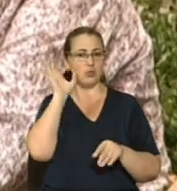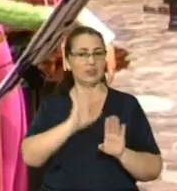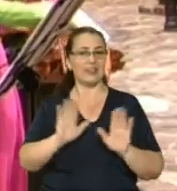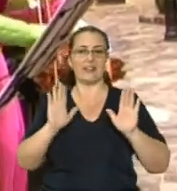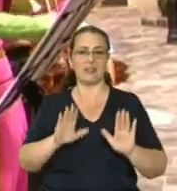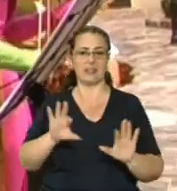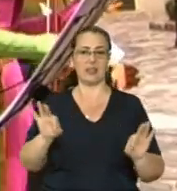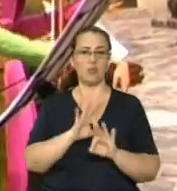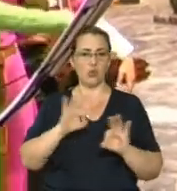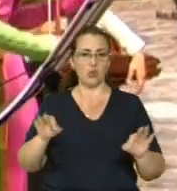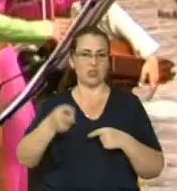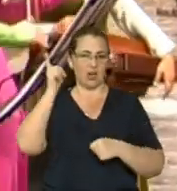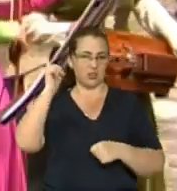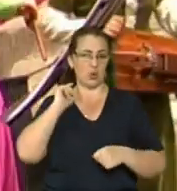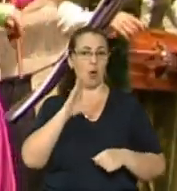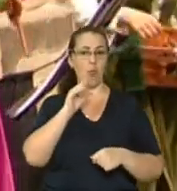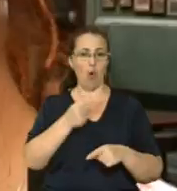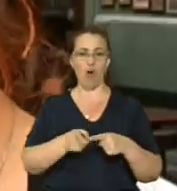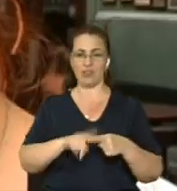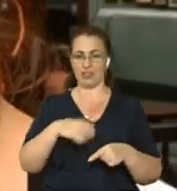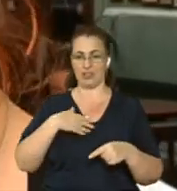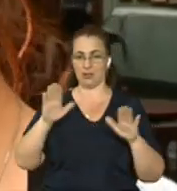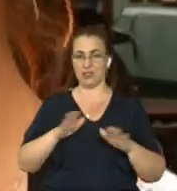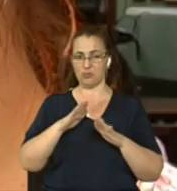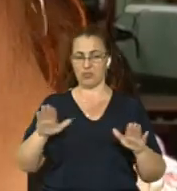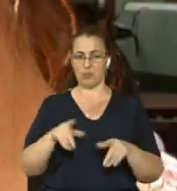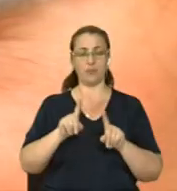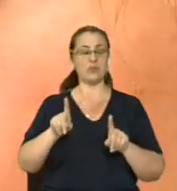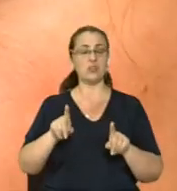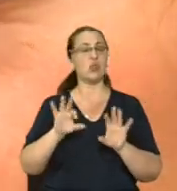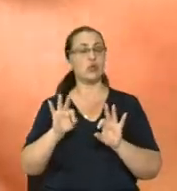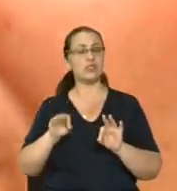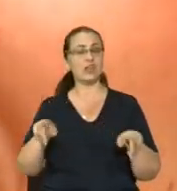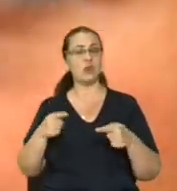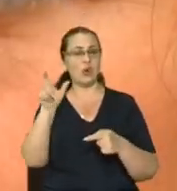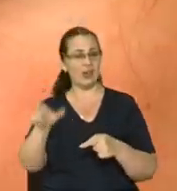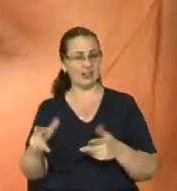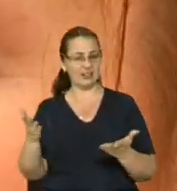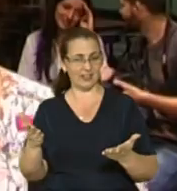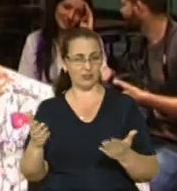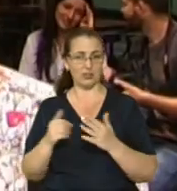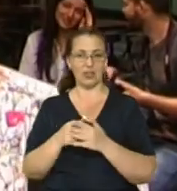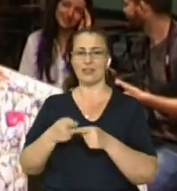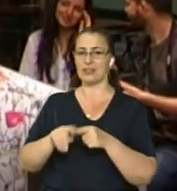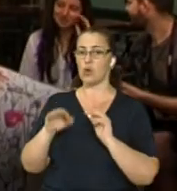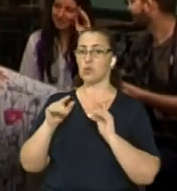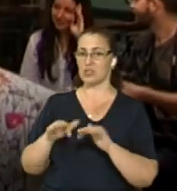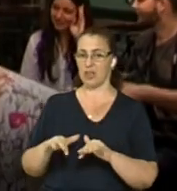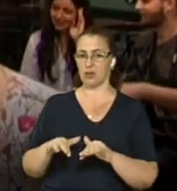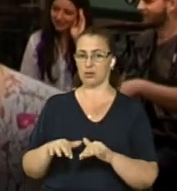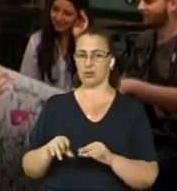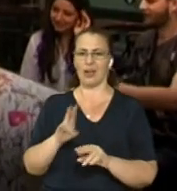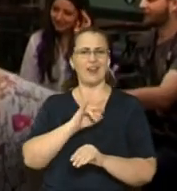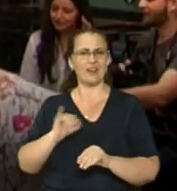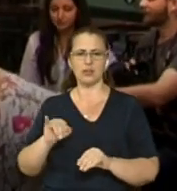музику, а стародавні мови, на яких ми співаємо. Ось що розповідає організаторка свята Марічка Чичкова. На цьому заході ні